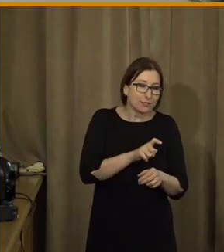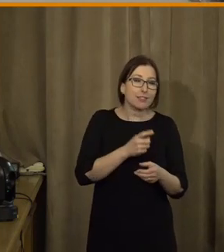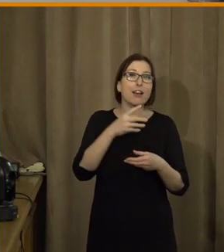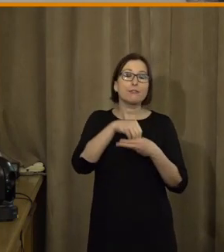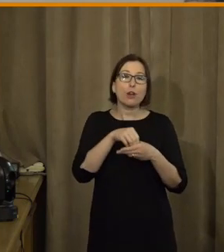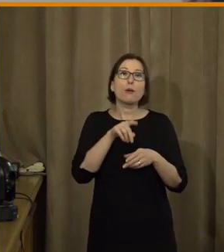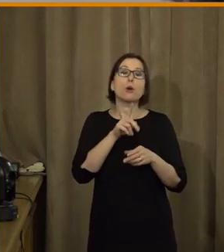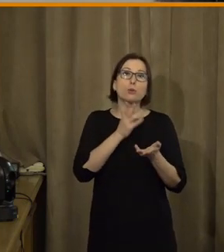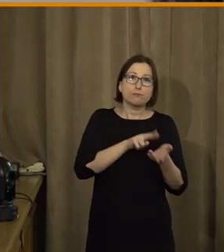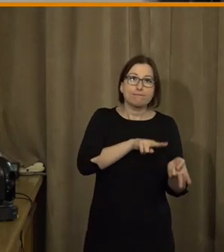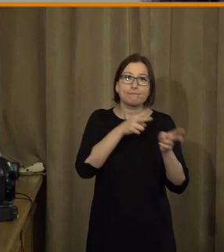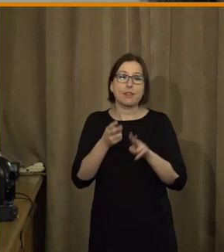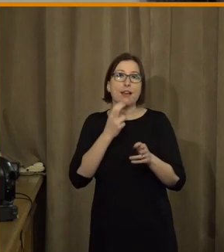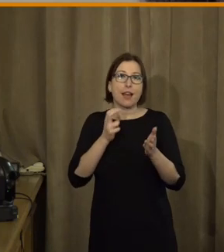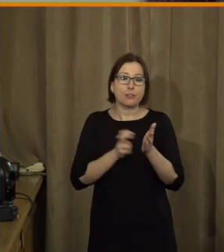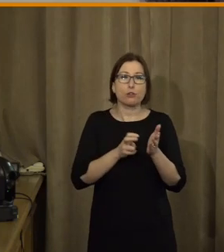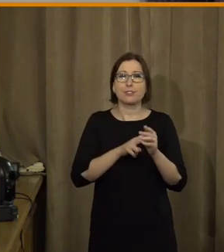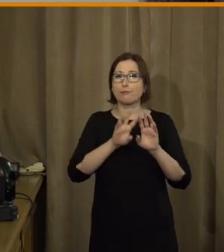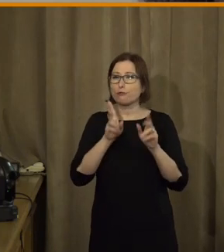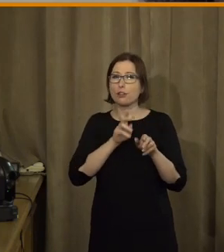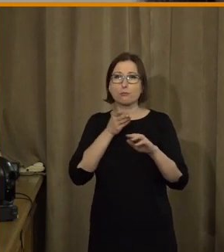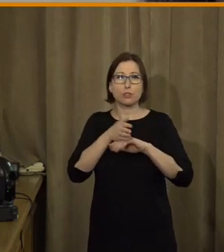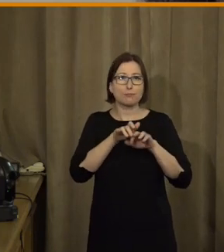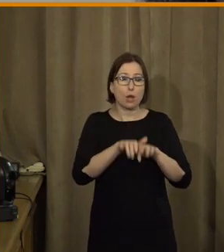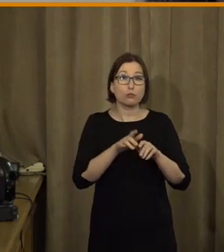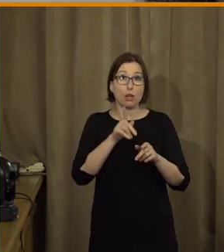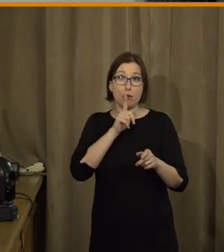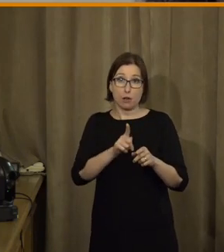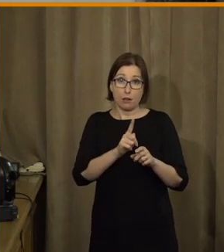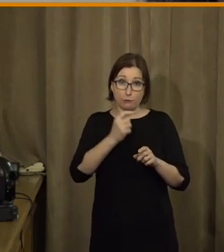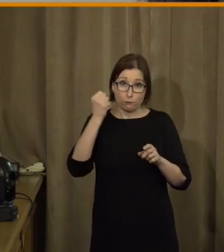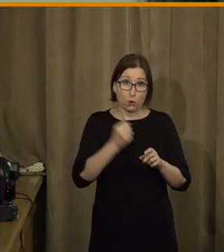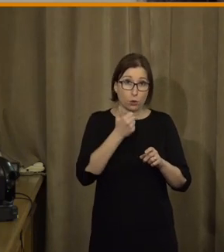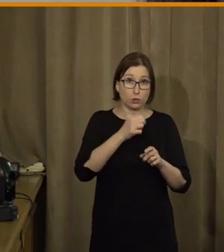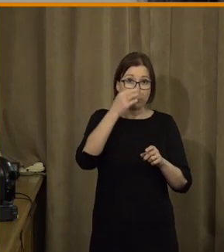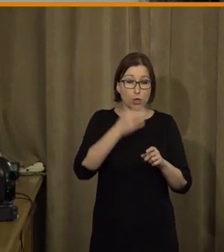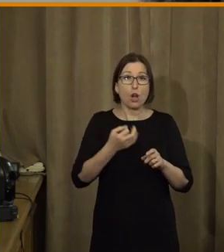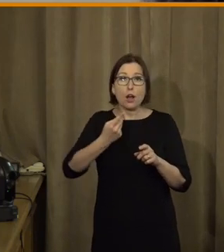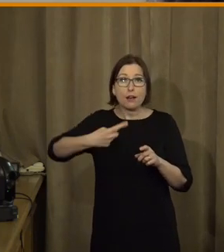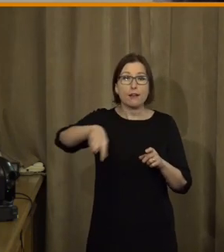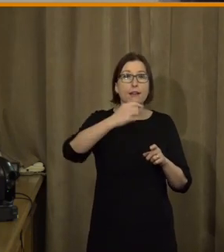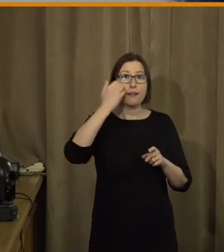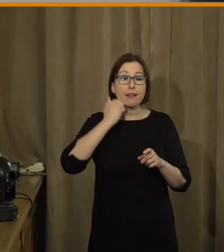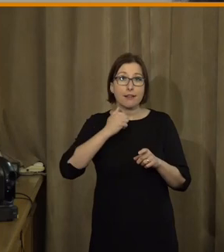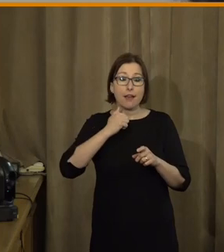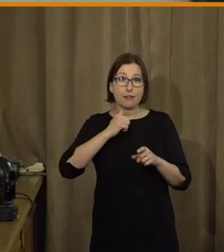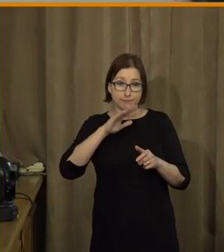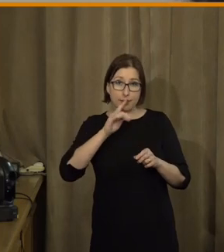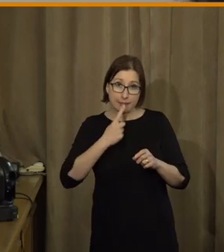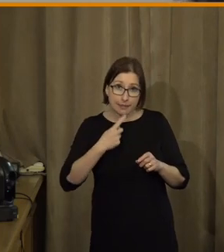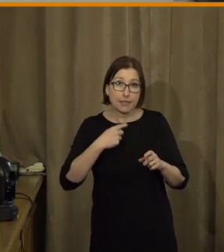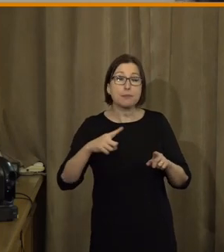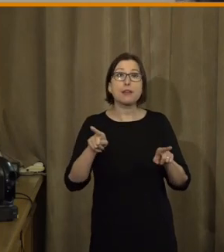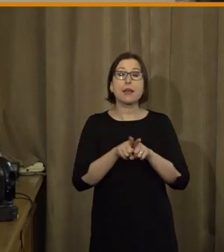nakolik ta digitalizace českého státu je vlastně efektivní, jak to vnímáme, jak je vůbec